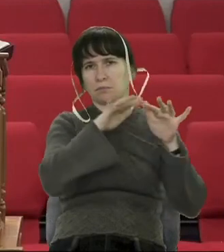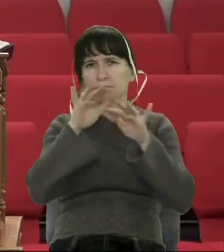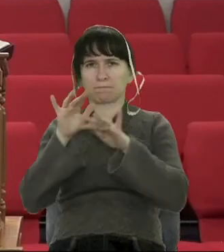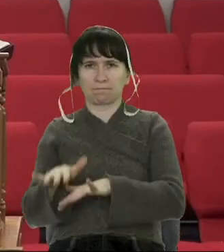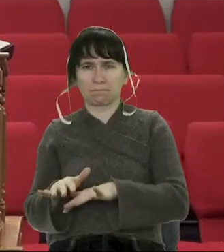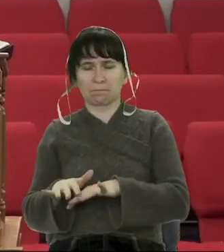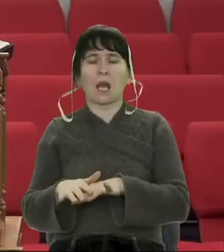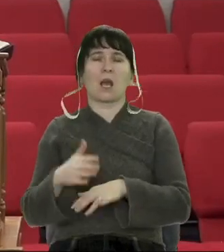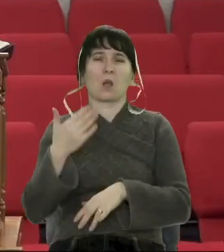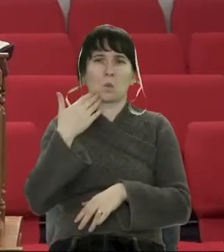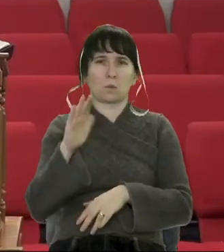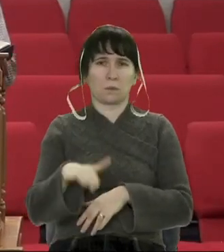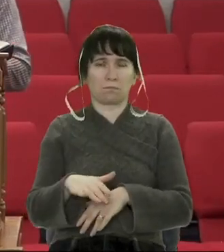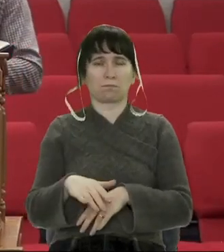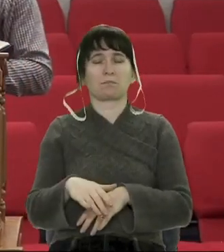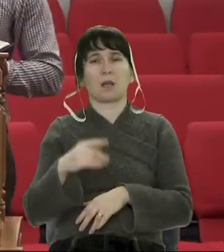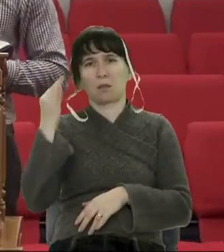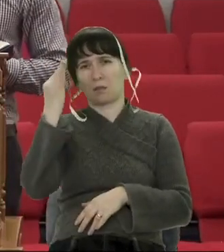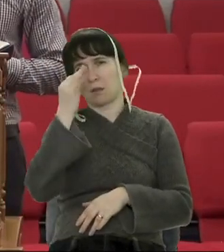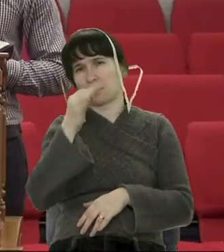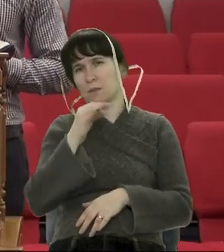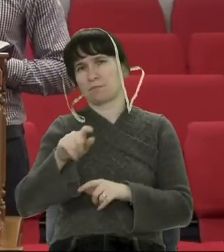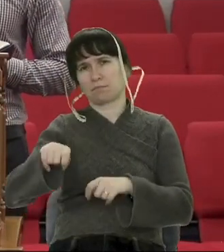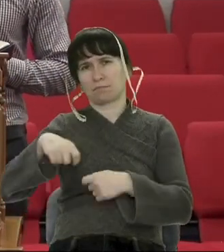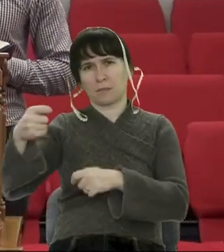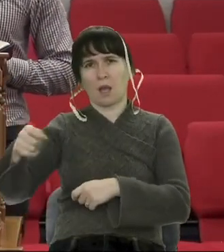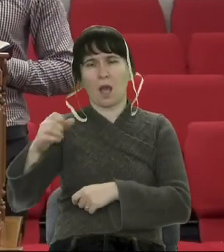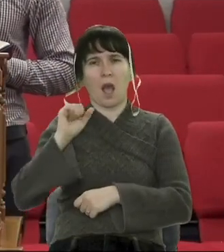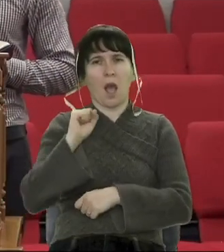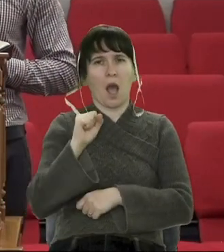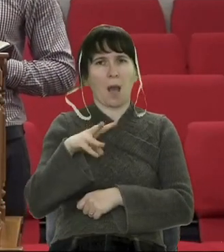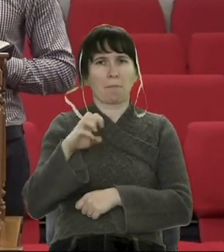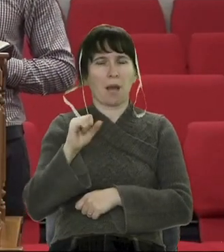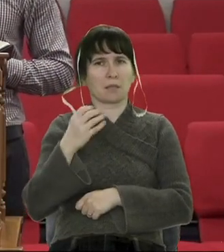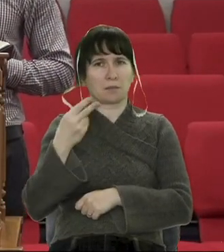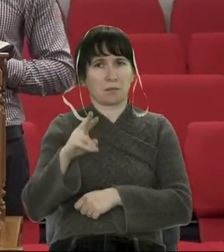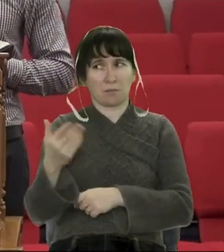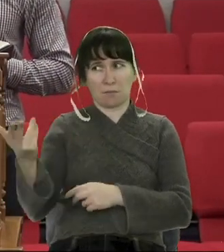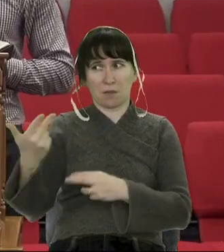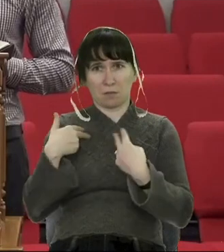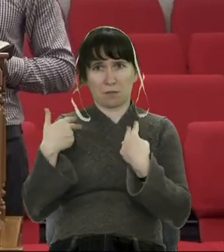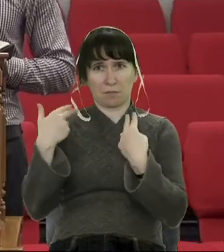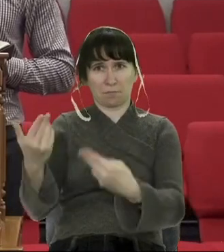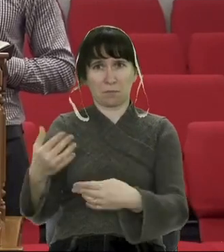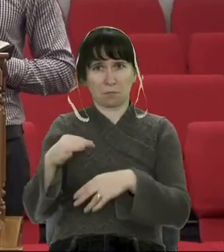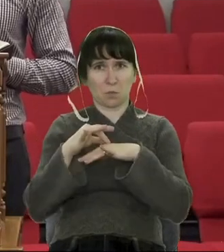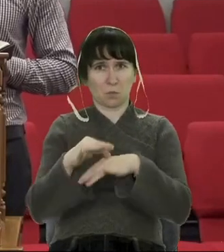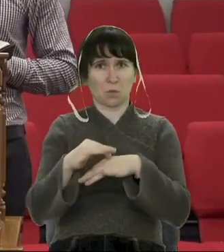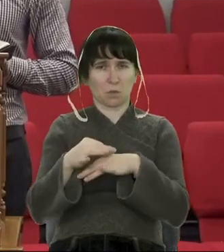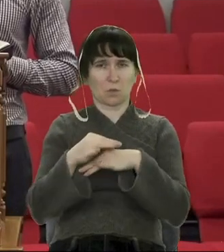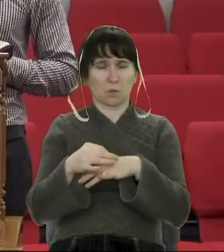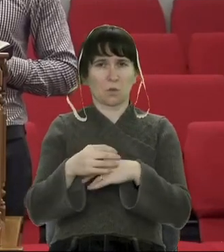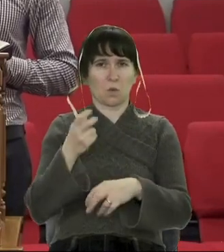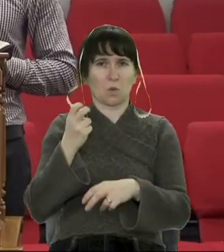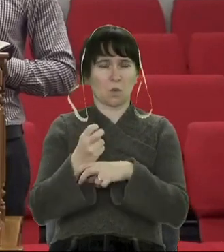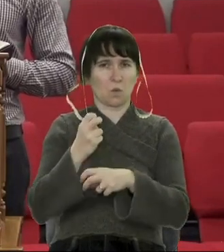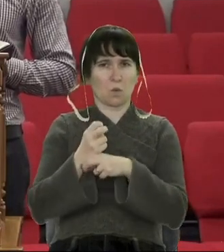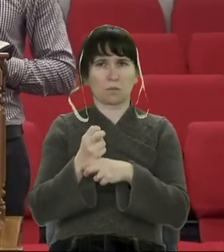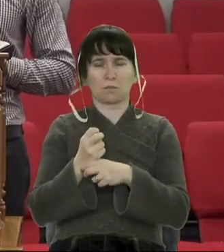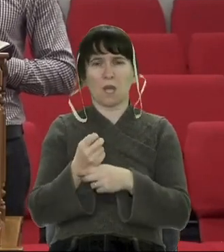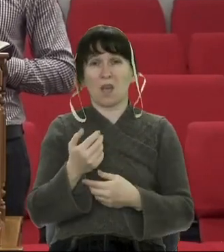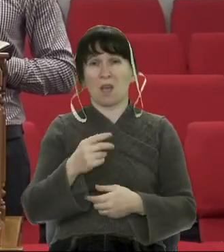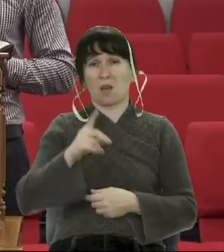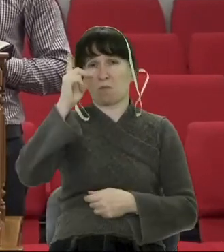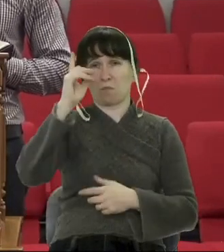Амасій. Скажіть також Амасій, «Хіба ти не моя кість і моє тіло? Нехай покарає мене